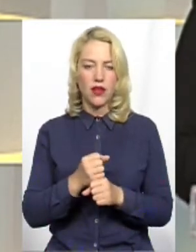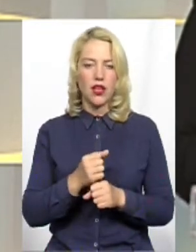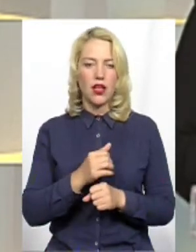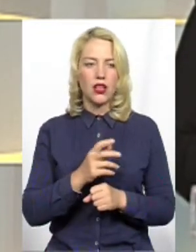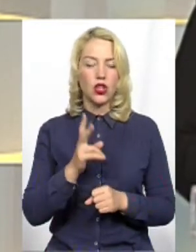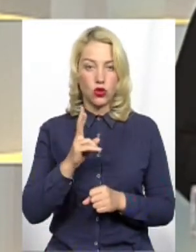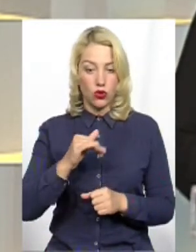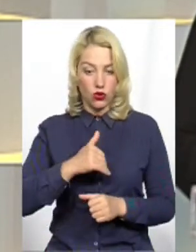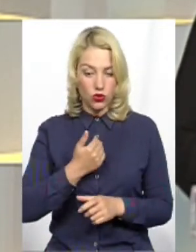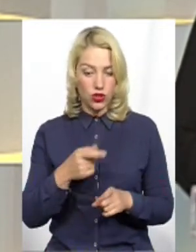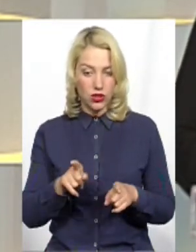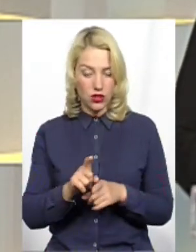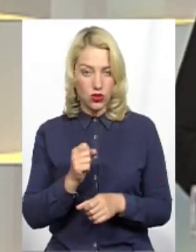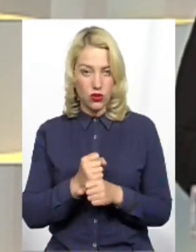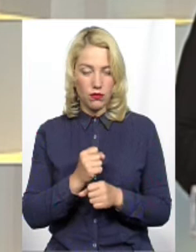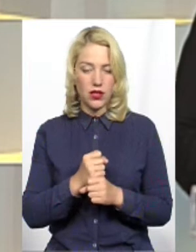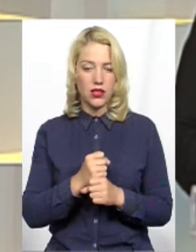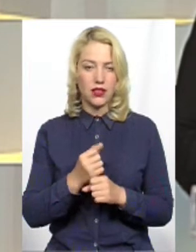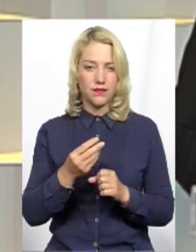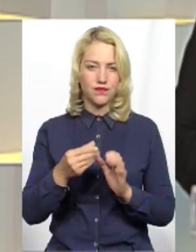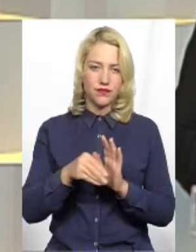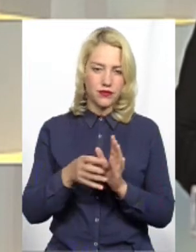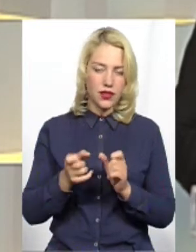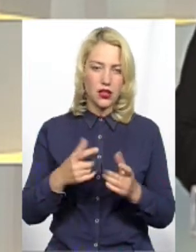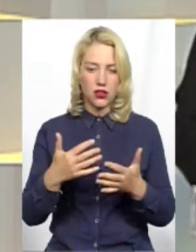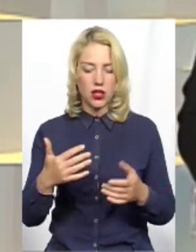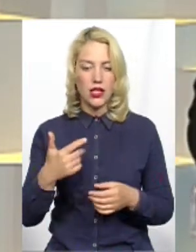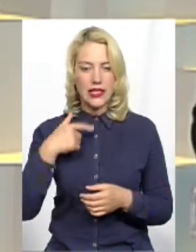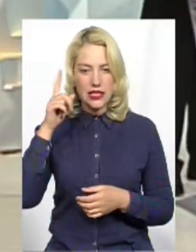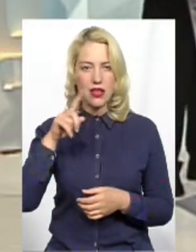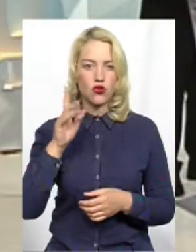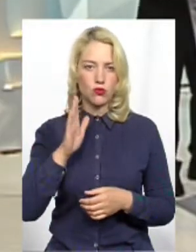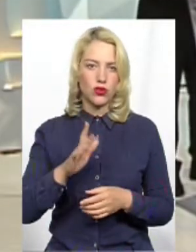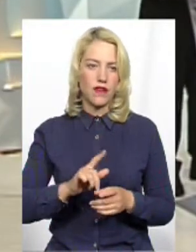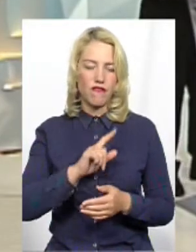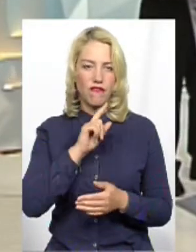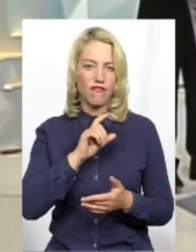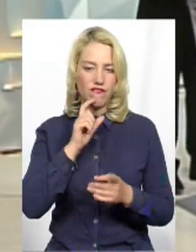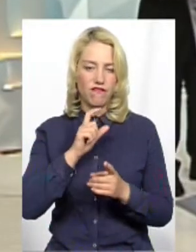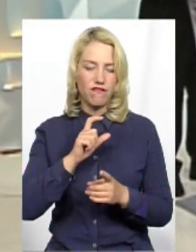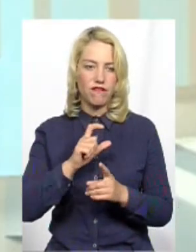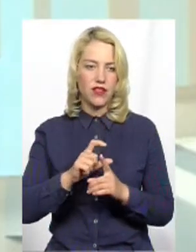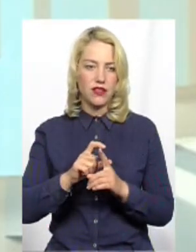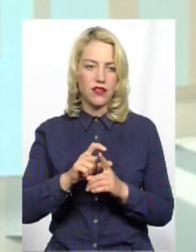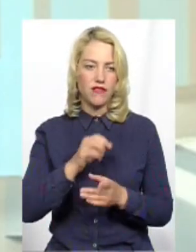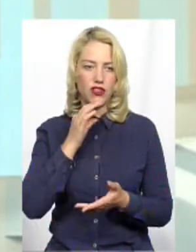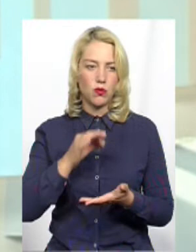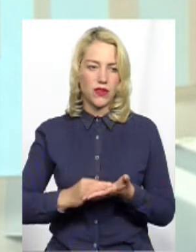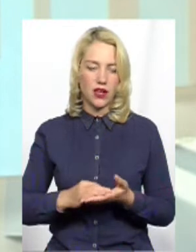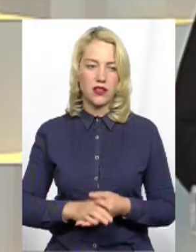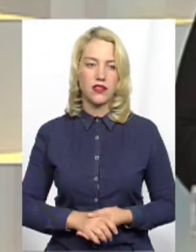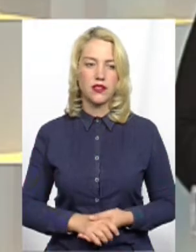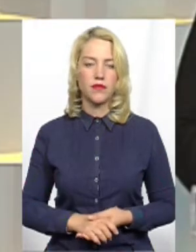нього, знав, що в нього вже наступає відповідальність. Ну цих, що зараз дають антикорупційних практик, вважаєте недостатньо?